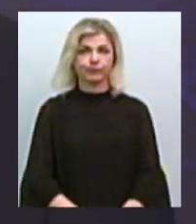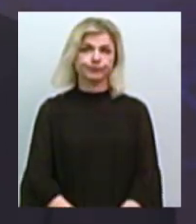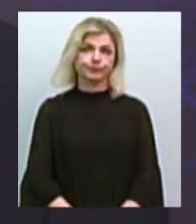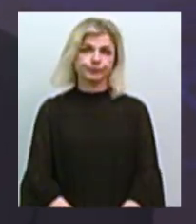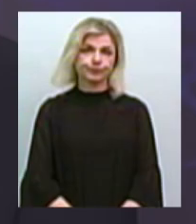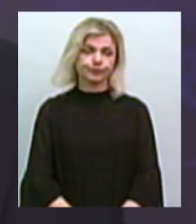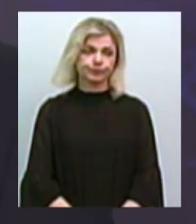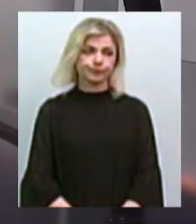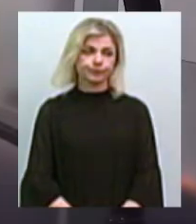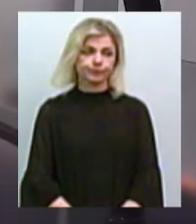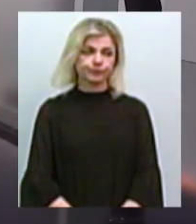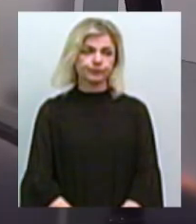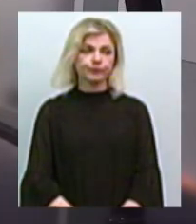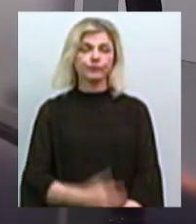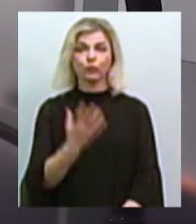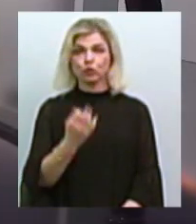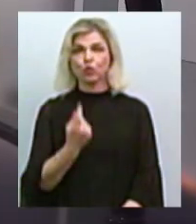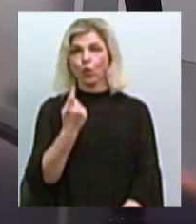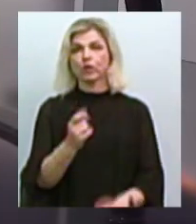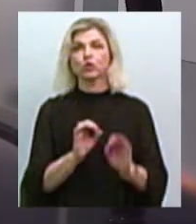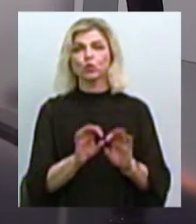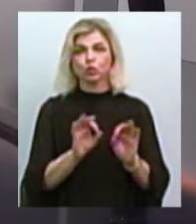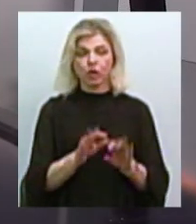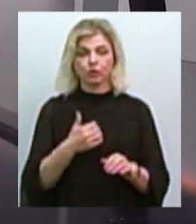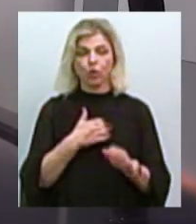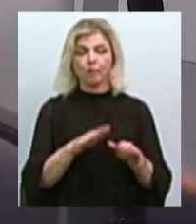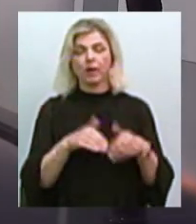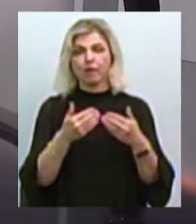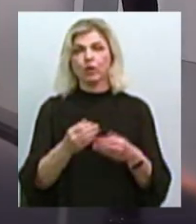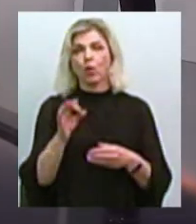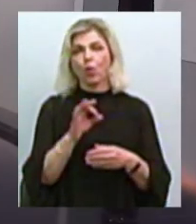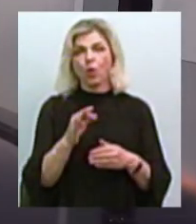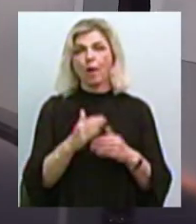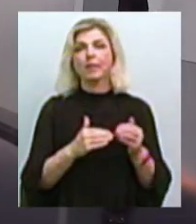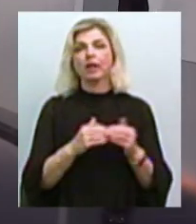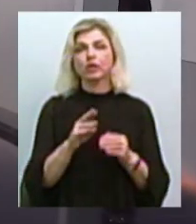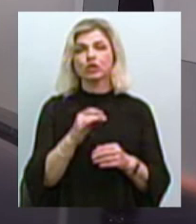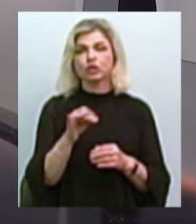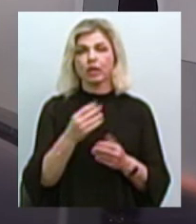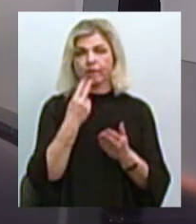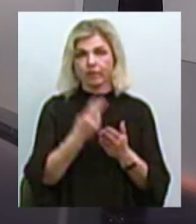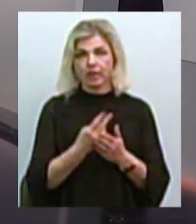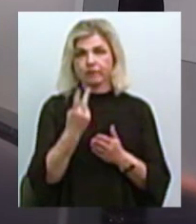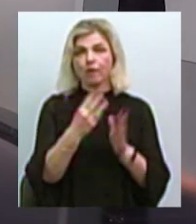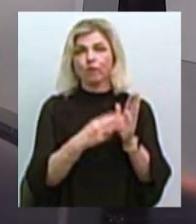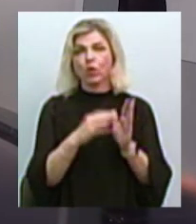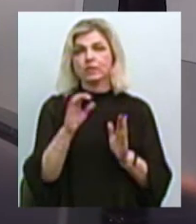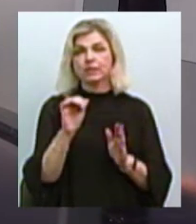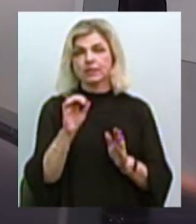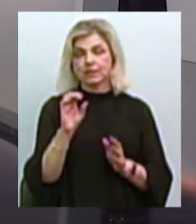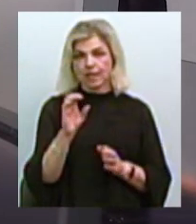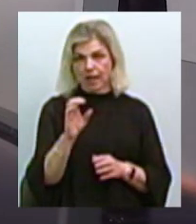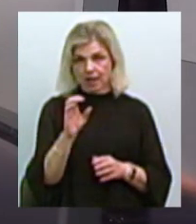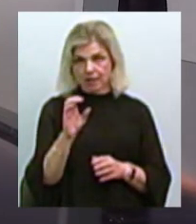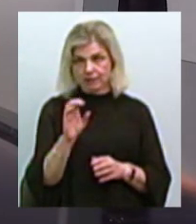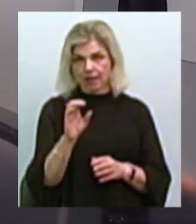Дякую. Ще один сюжет хочу запропонувати про практичний бік діяльності. Станом на 28 серпня, з початку